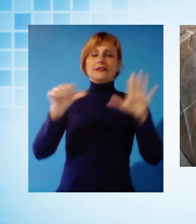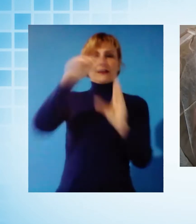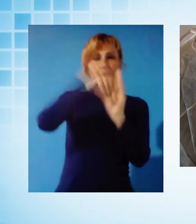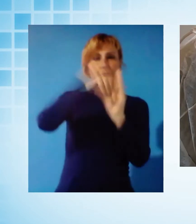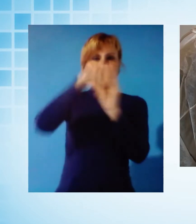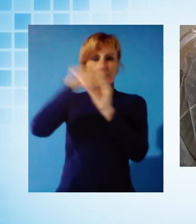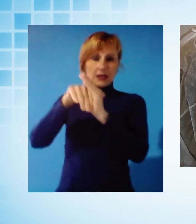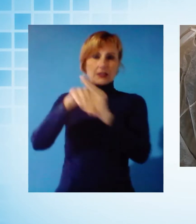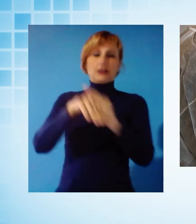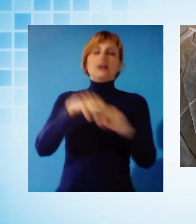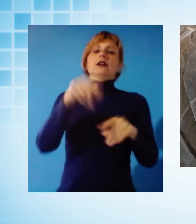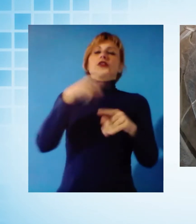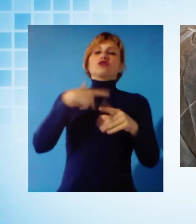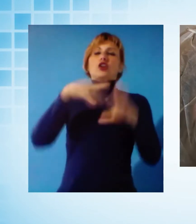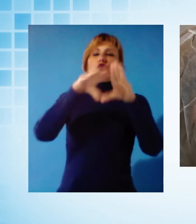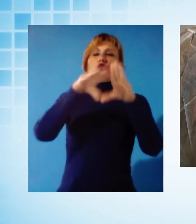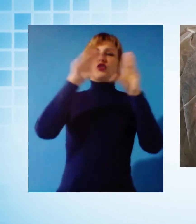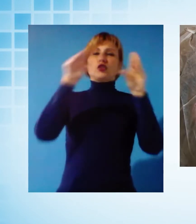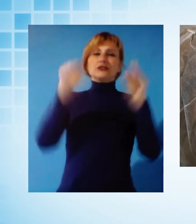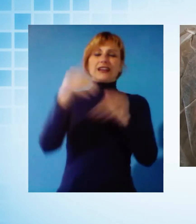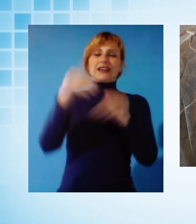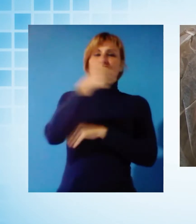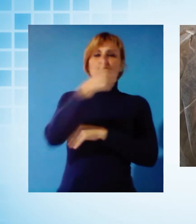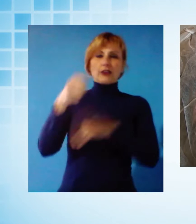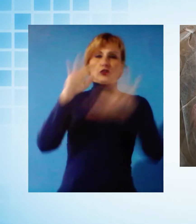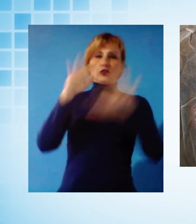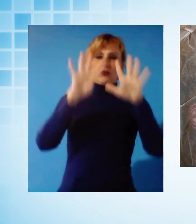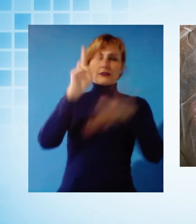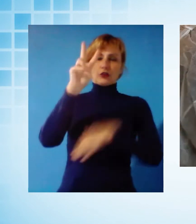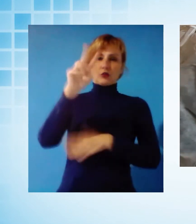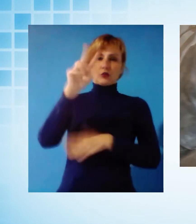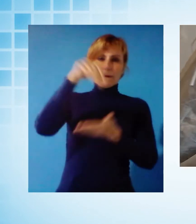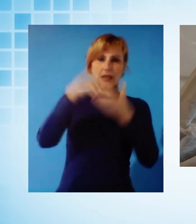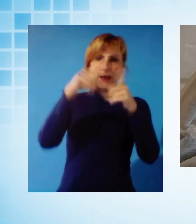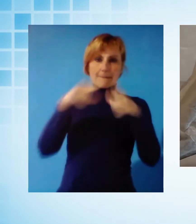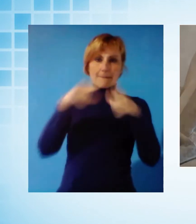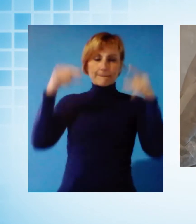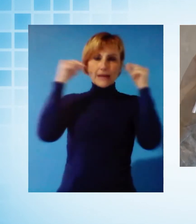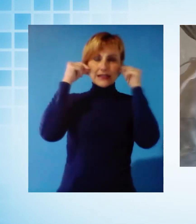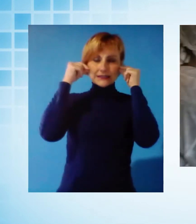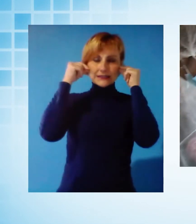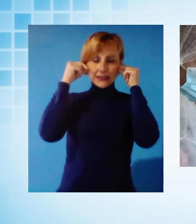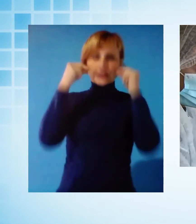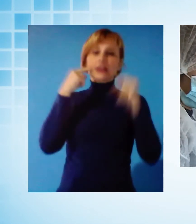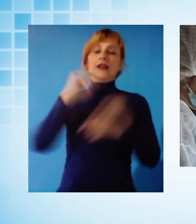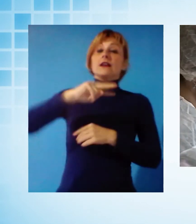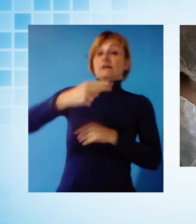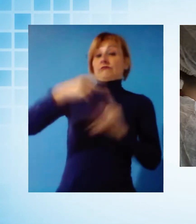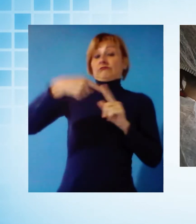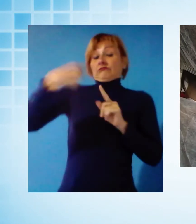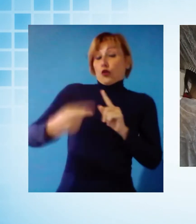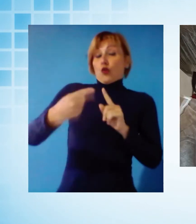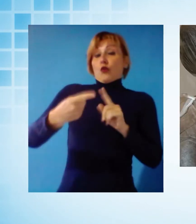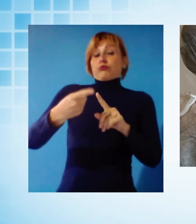per un totale di 192.000 mascherine, a cui in un secondo momento si dovrebbero aggiungere, sempre provenienti dalla regione,